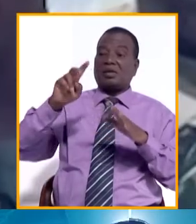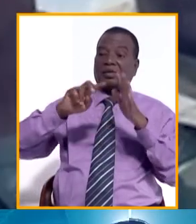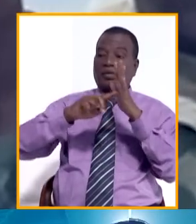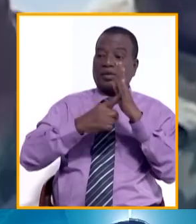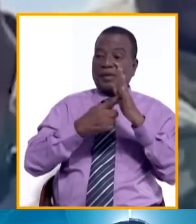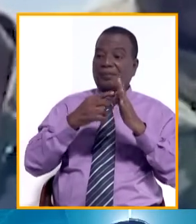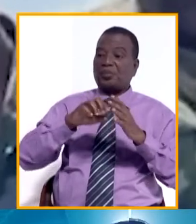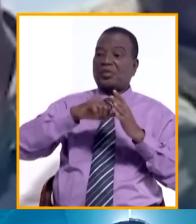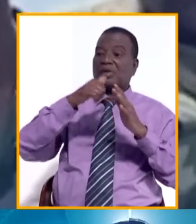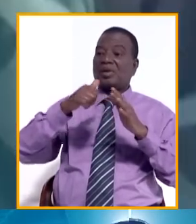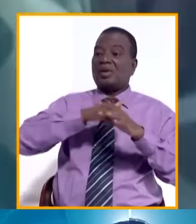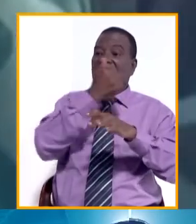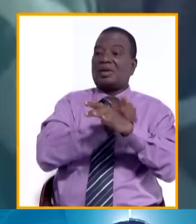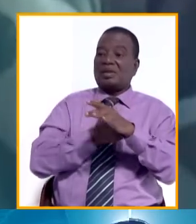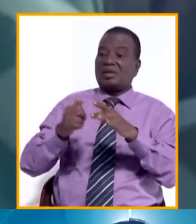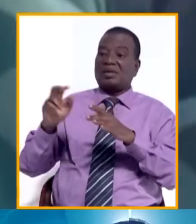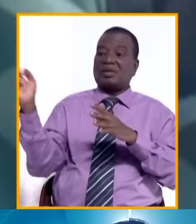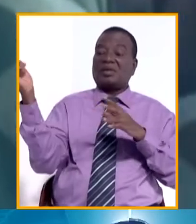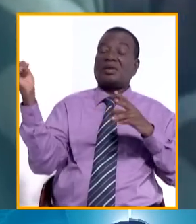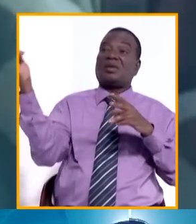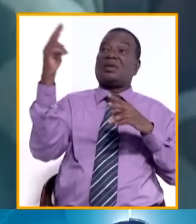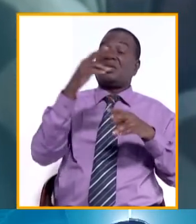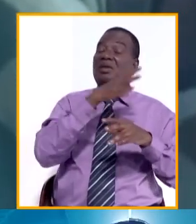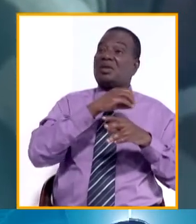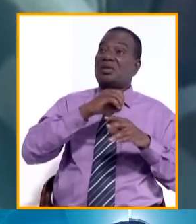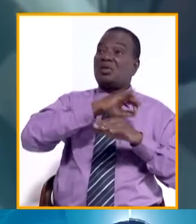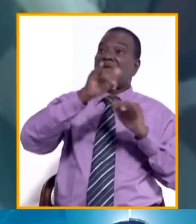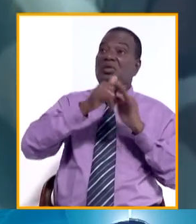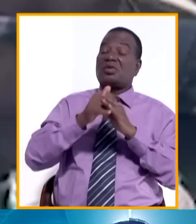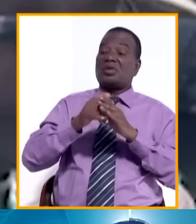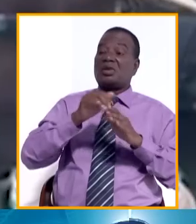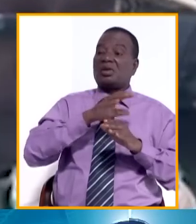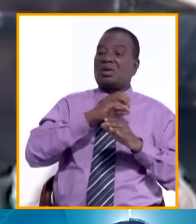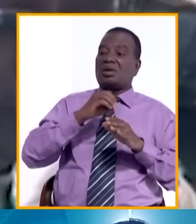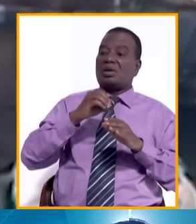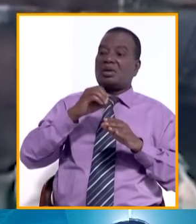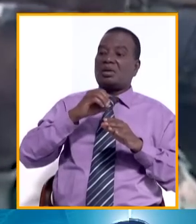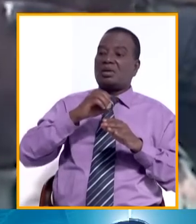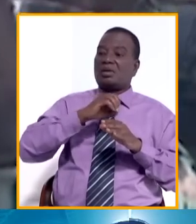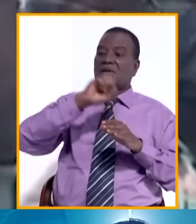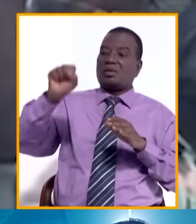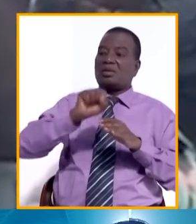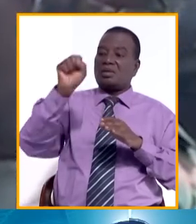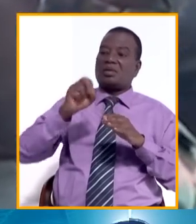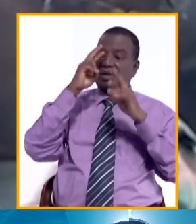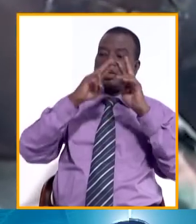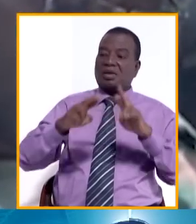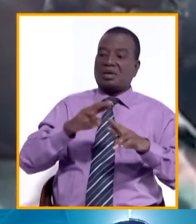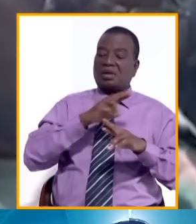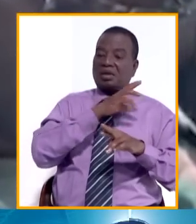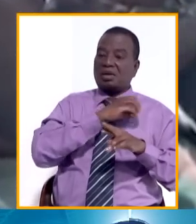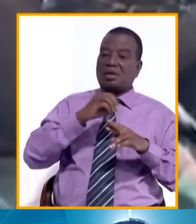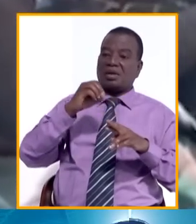autorités la congolaise d'avoir violé son espace aérien, dénonçant des actes de provocation sans mener de réponse militaire. Les